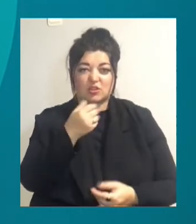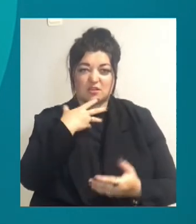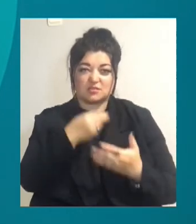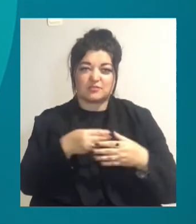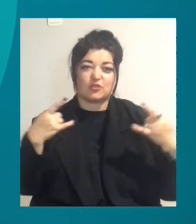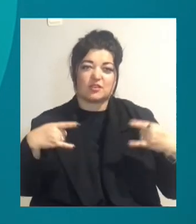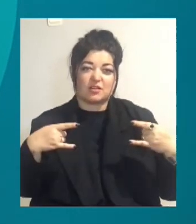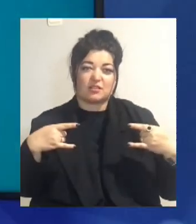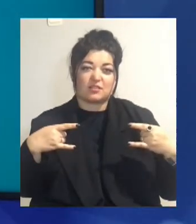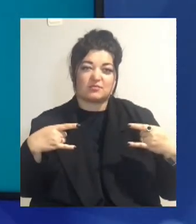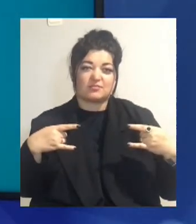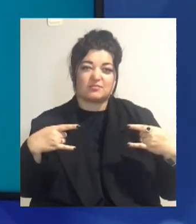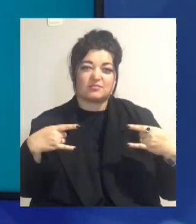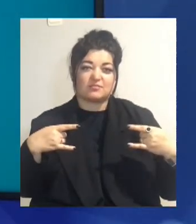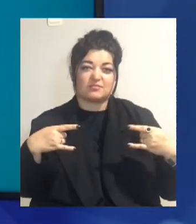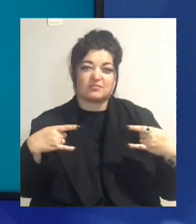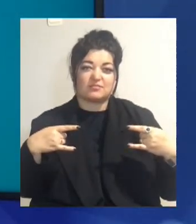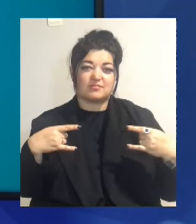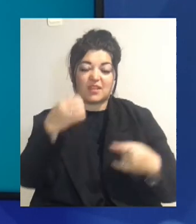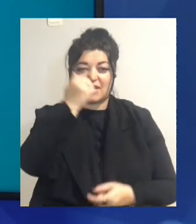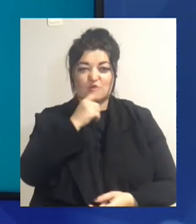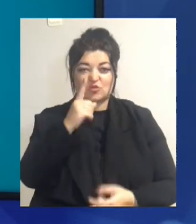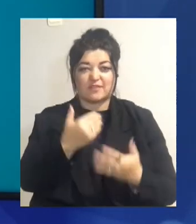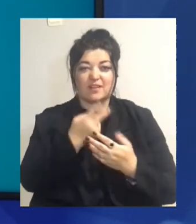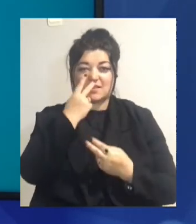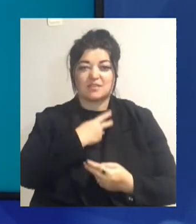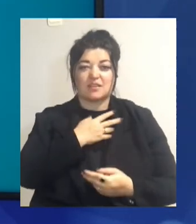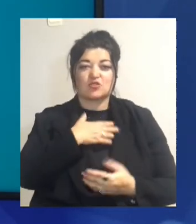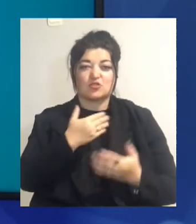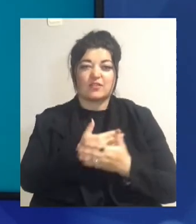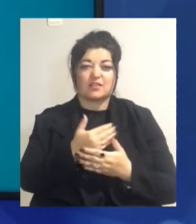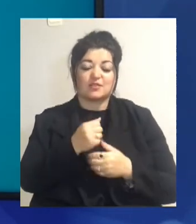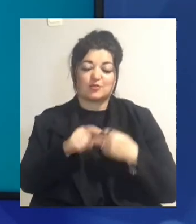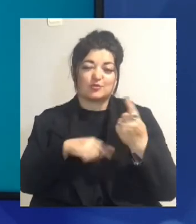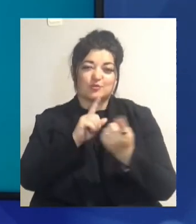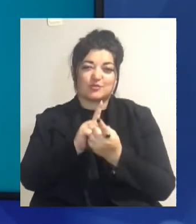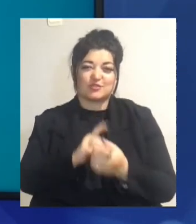на своїх екранах. Дякую, що дивилися наші новини. До зустрічі!